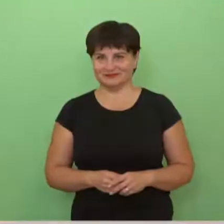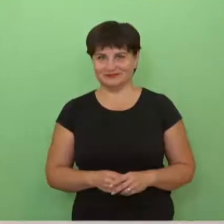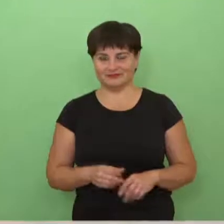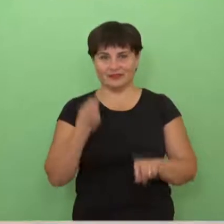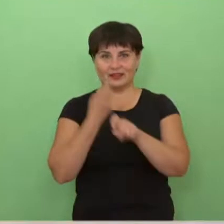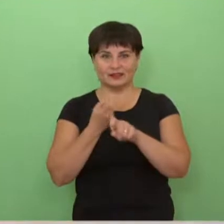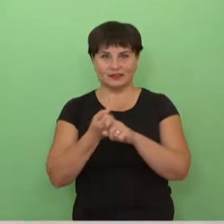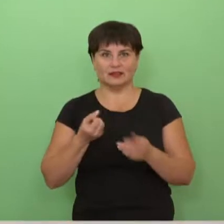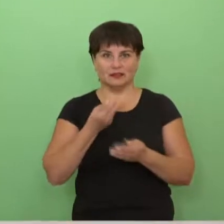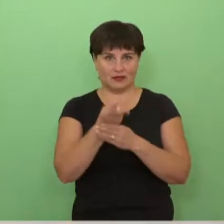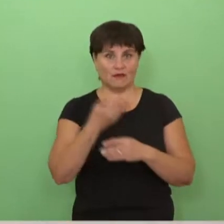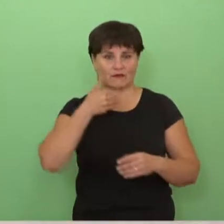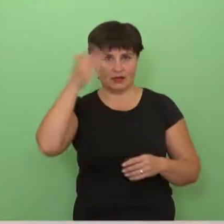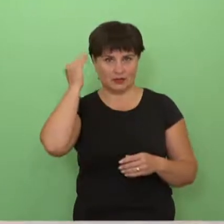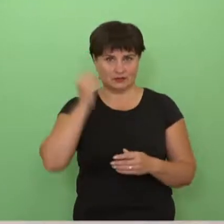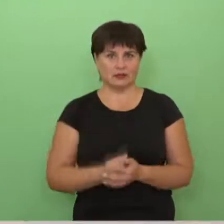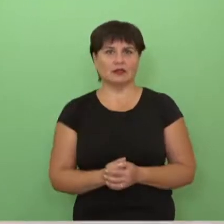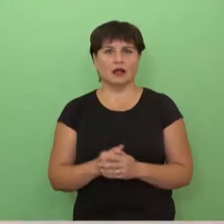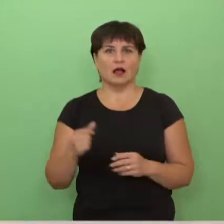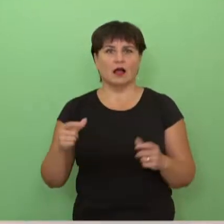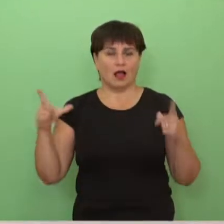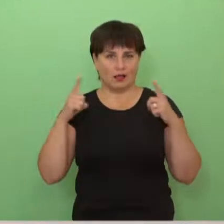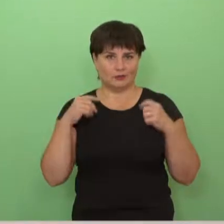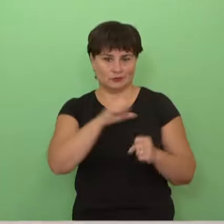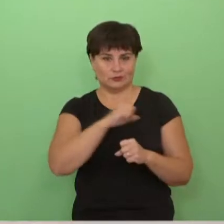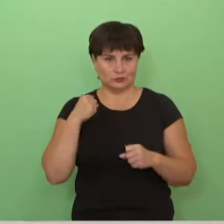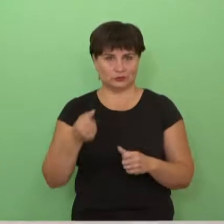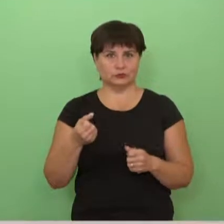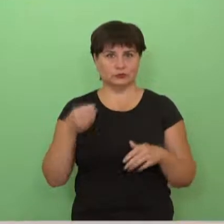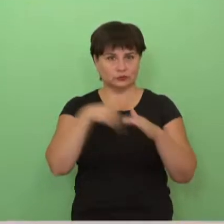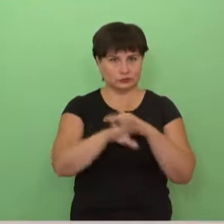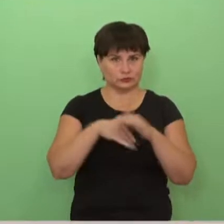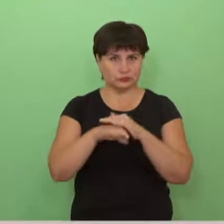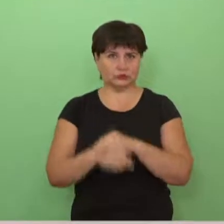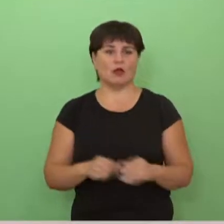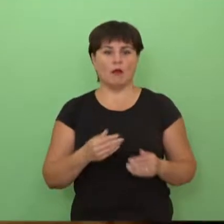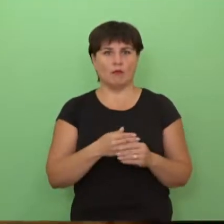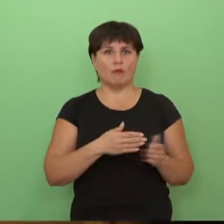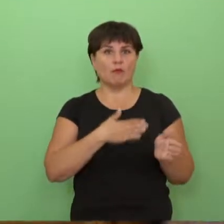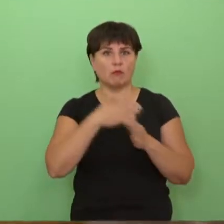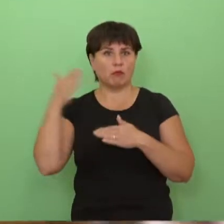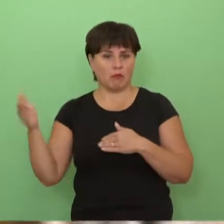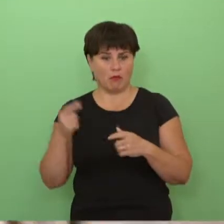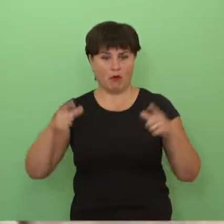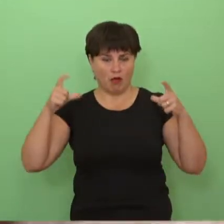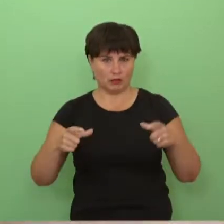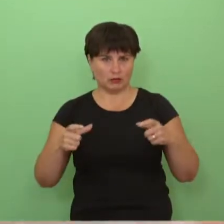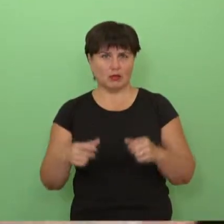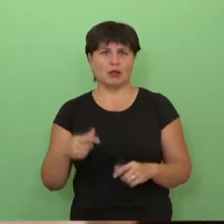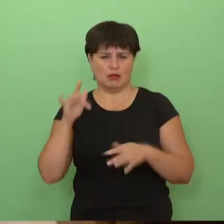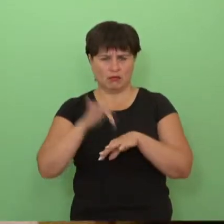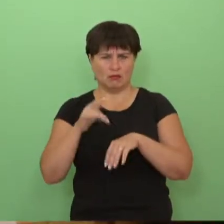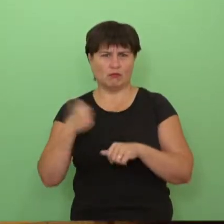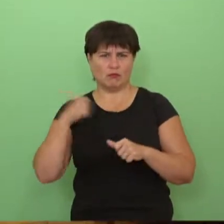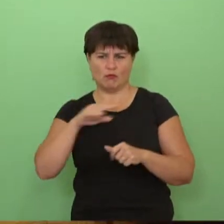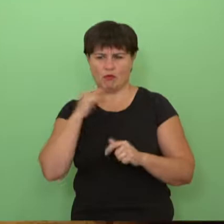Kėdainių ligoninė vasara, nors ir turi išleisti gydytojus atostogų, po COVID epidemijos jaučia ligonių ampludį. Daugie ne